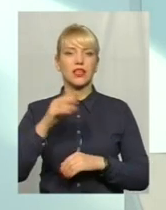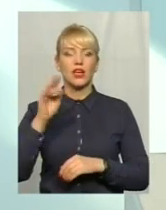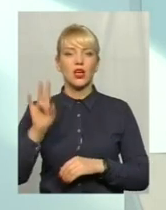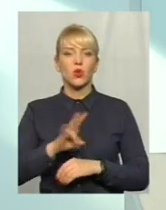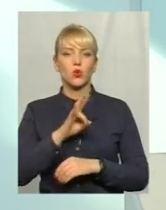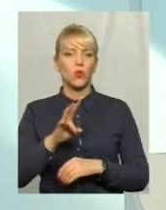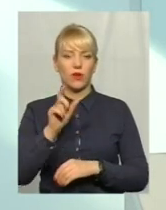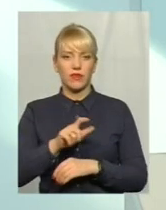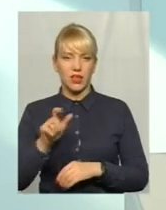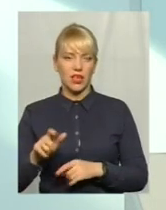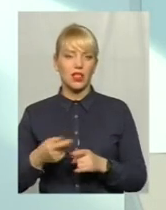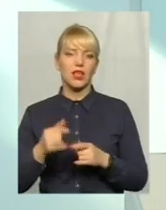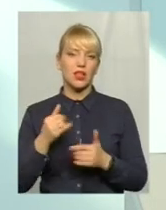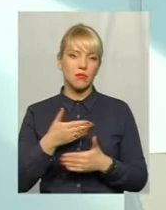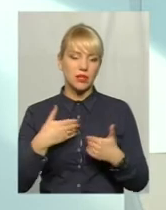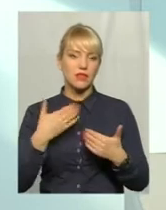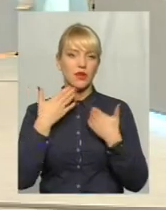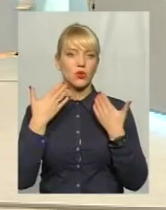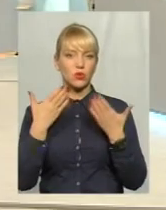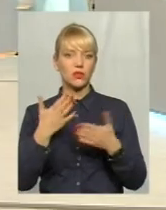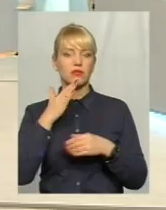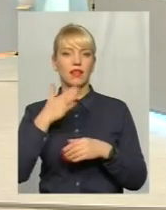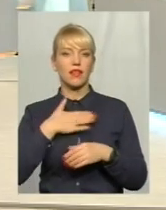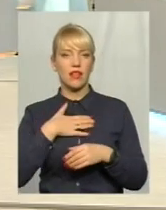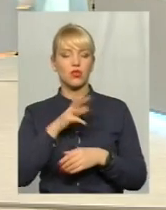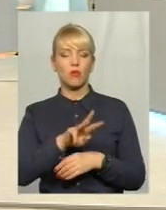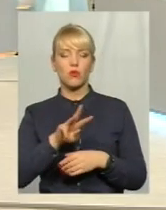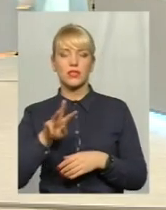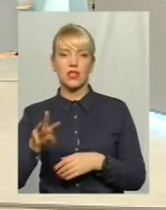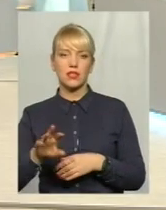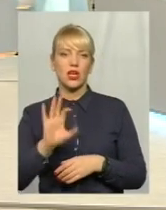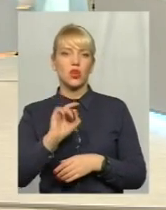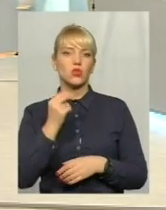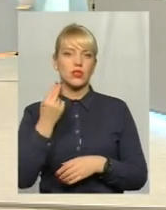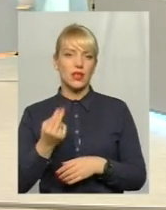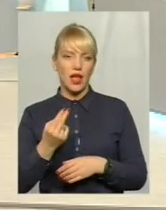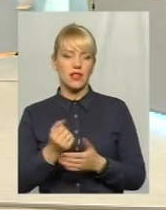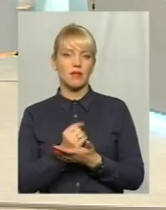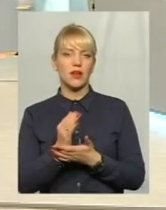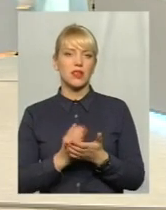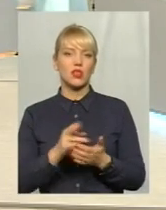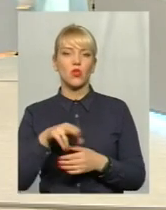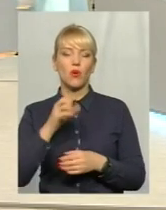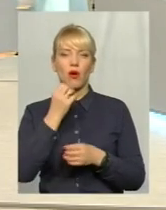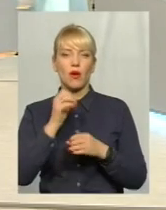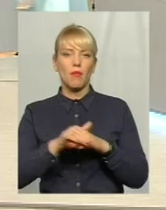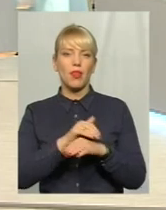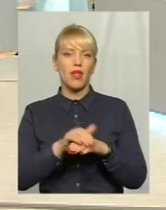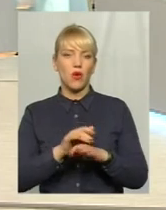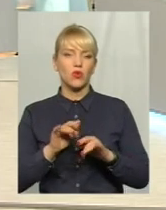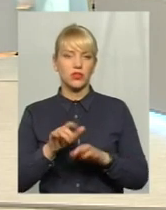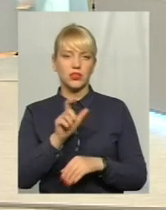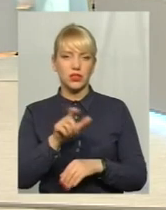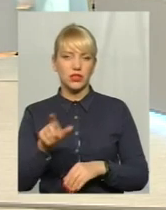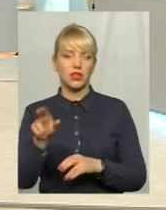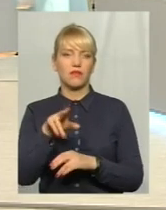ми звернулися на нашому сайті, і в соціальних мережах до благодійників, до підприємців, до